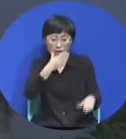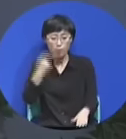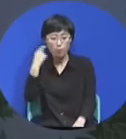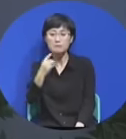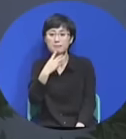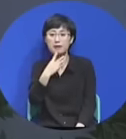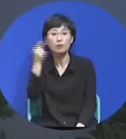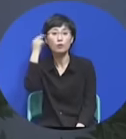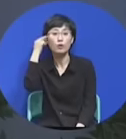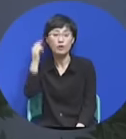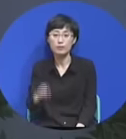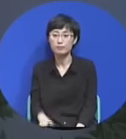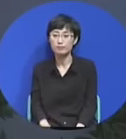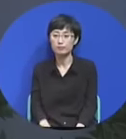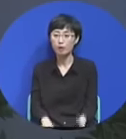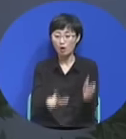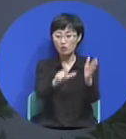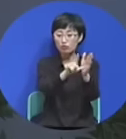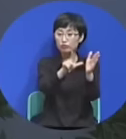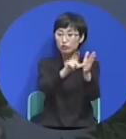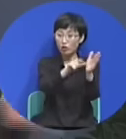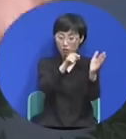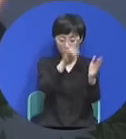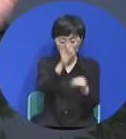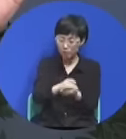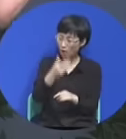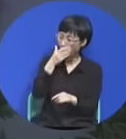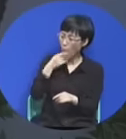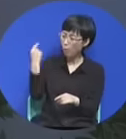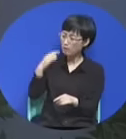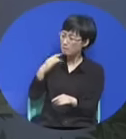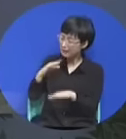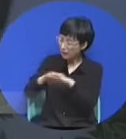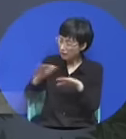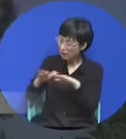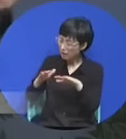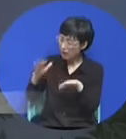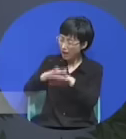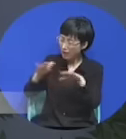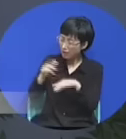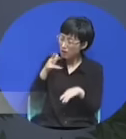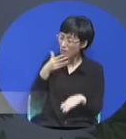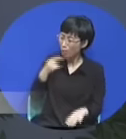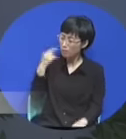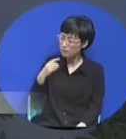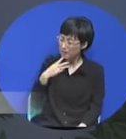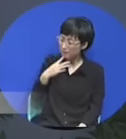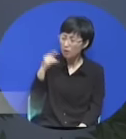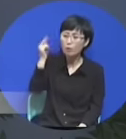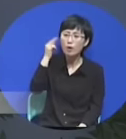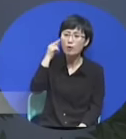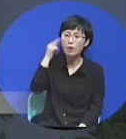오늘 마틴 루트로 봐서 왜 복음만이 해결책입니까? 그에 대한 음성을 듣고 전한 거란 말이에요.